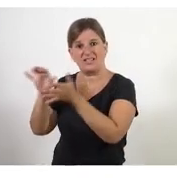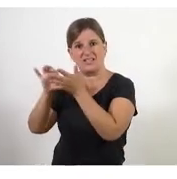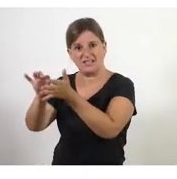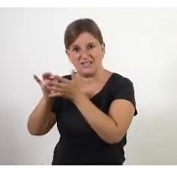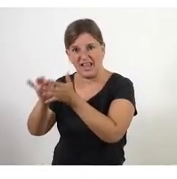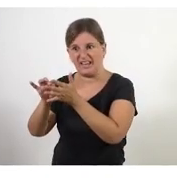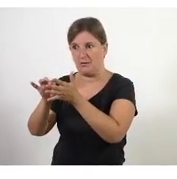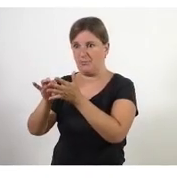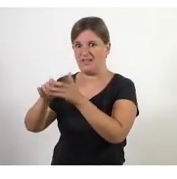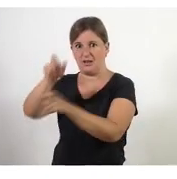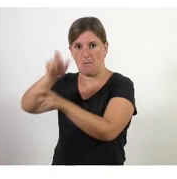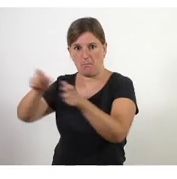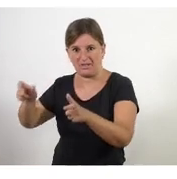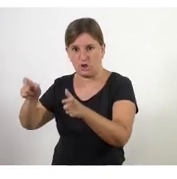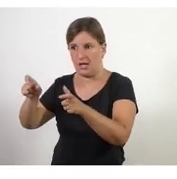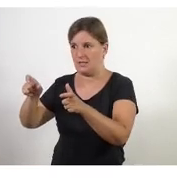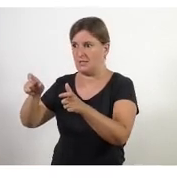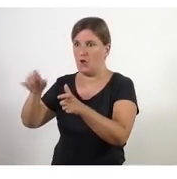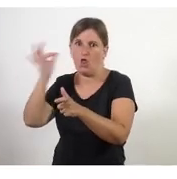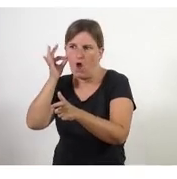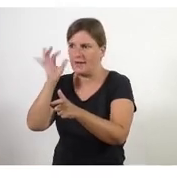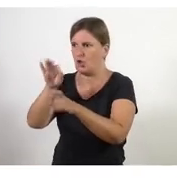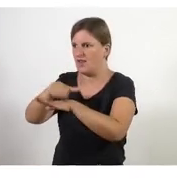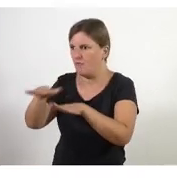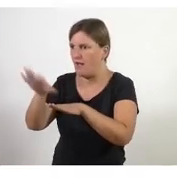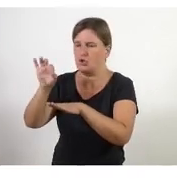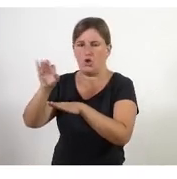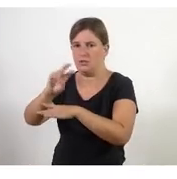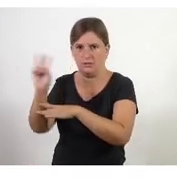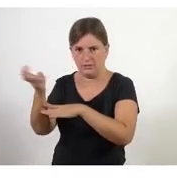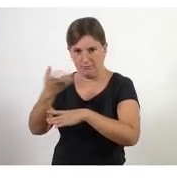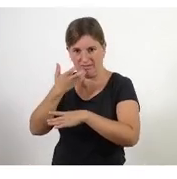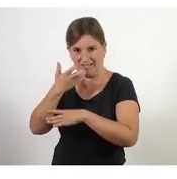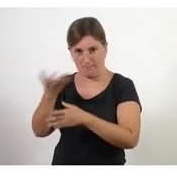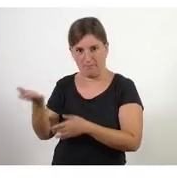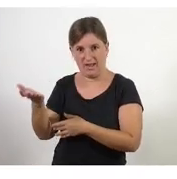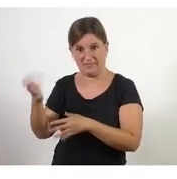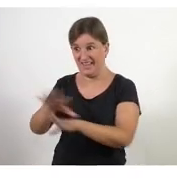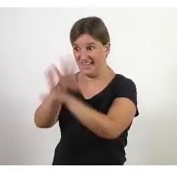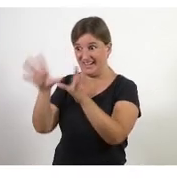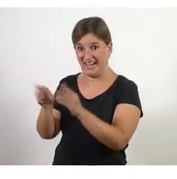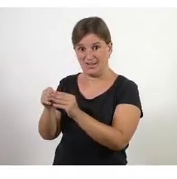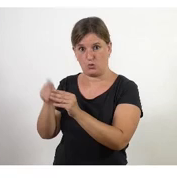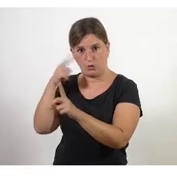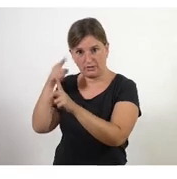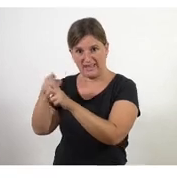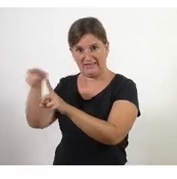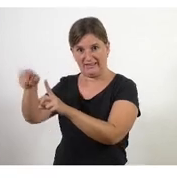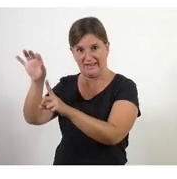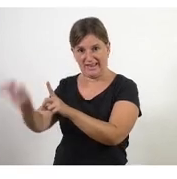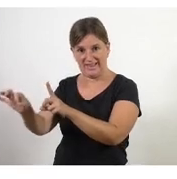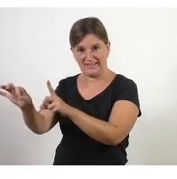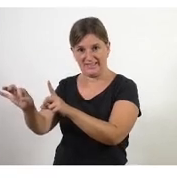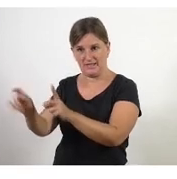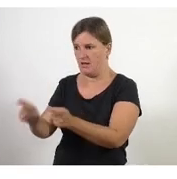llar o a les dones en una determinada situació o a la infància a qui sigui al final el resultat que volem és tallar hi ha de ser